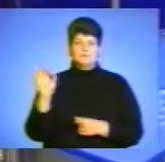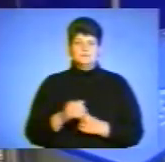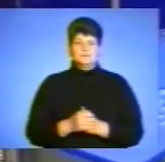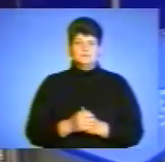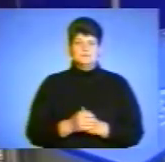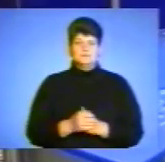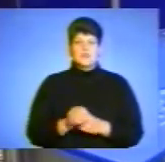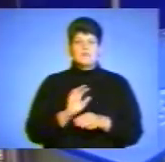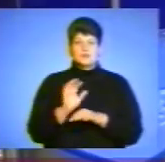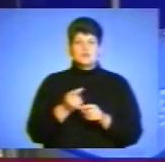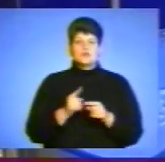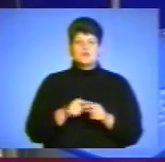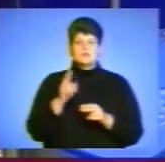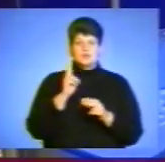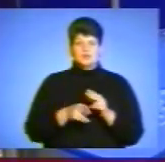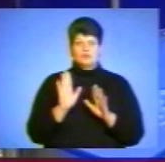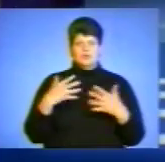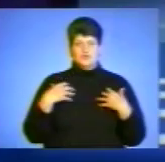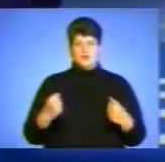Випуск на цьому завершено. Будьте здорові!